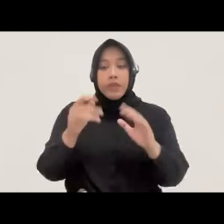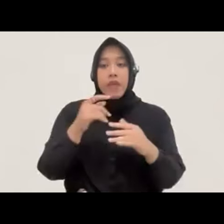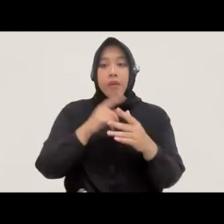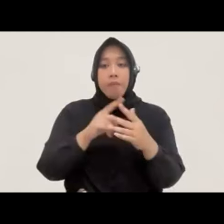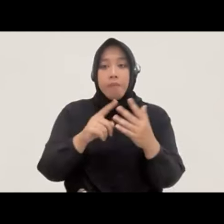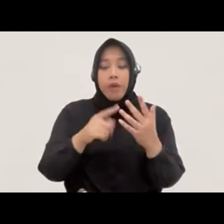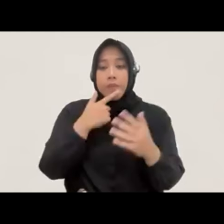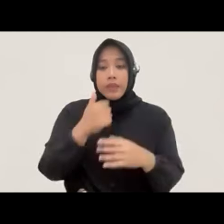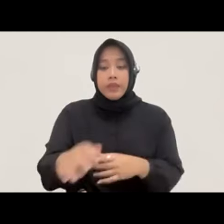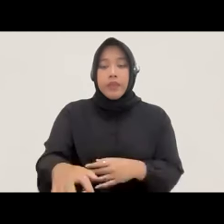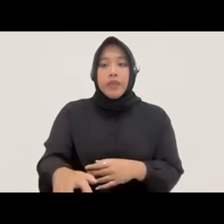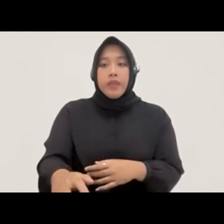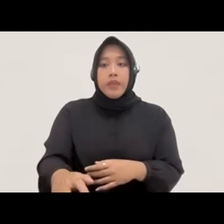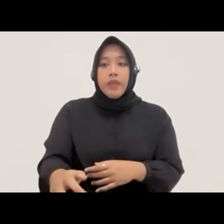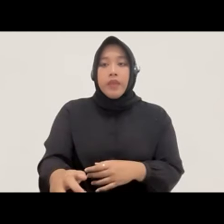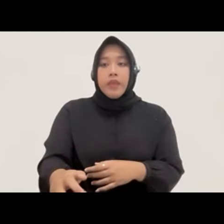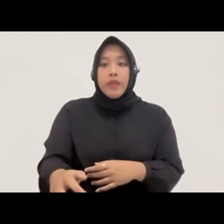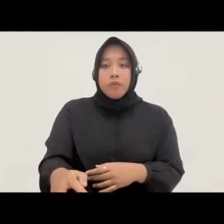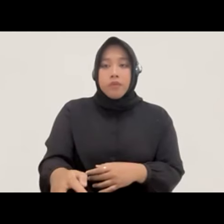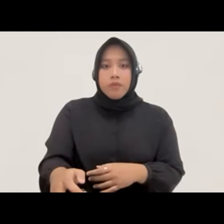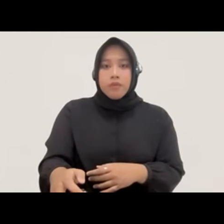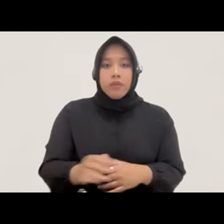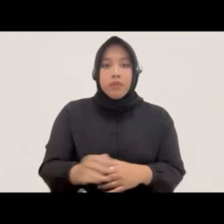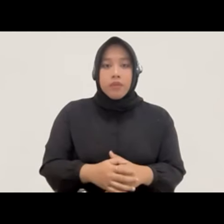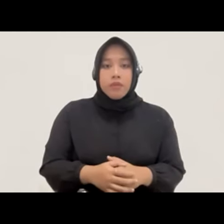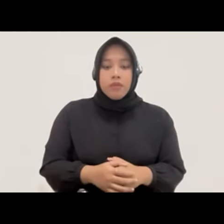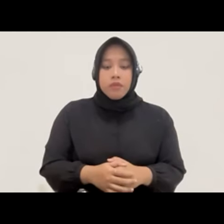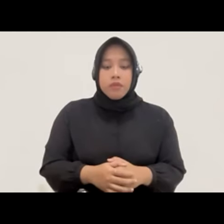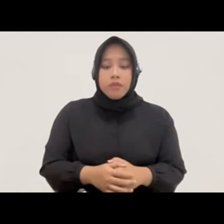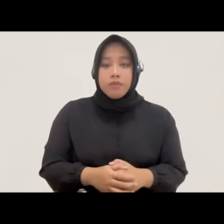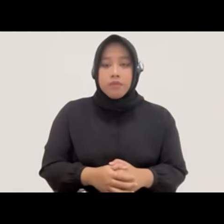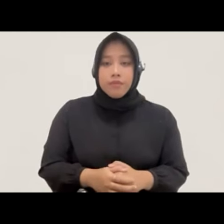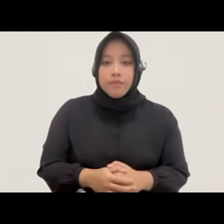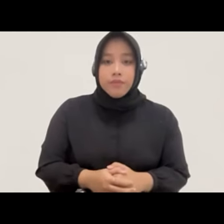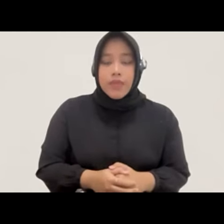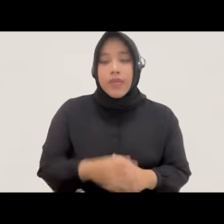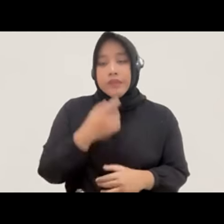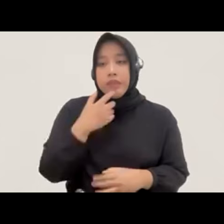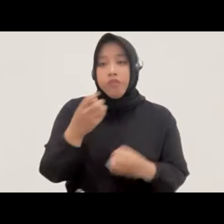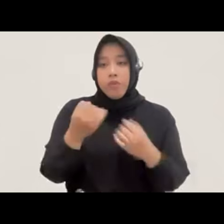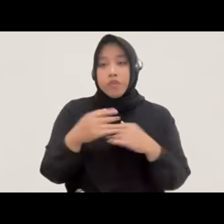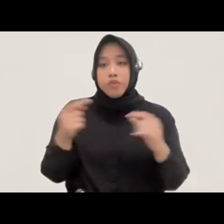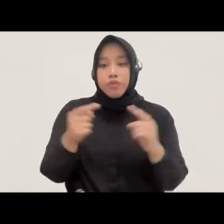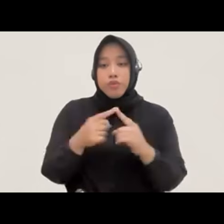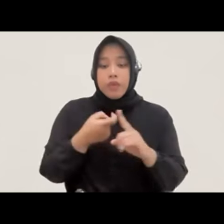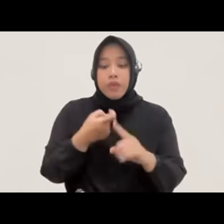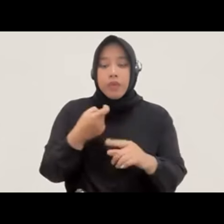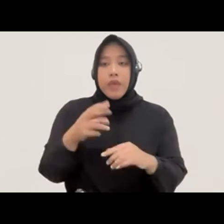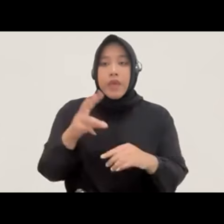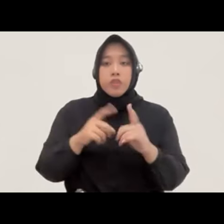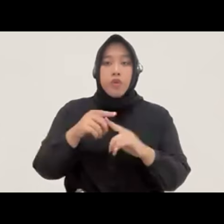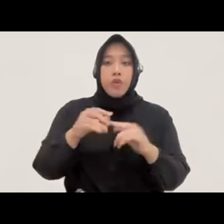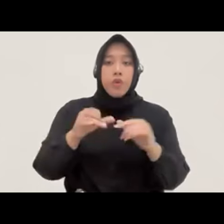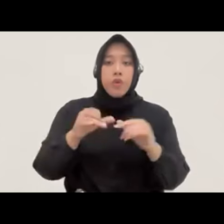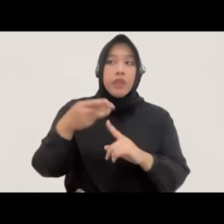disampaikan oleh Mbak Maidina tadi terkait bagaimana secara historis itu tujuan dari restoratif jasisi ini sendiri ada